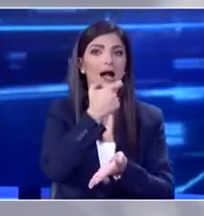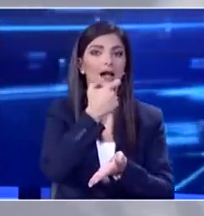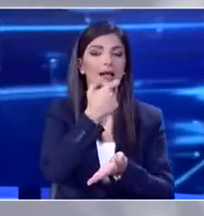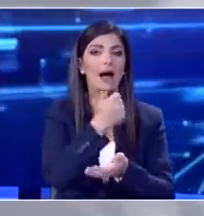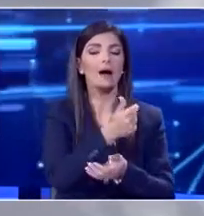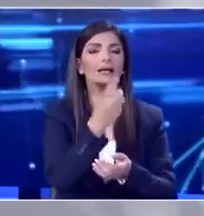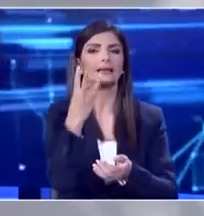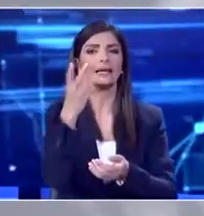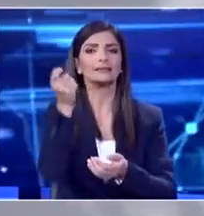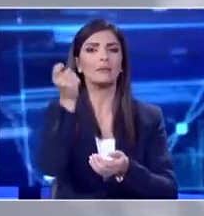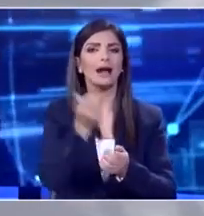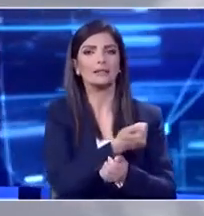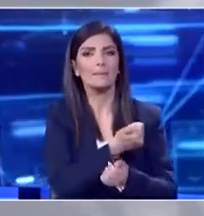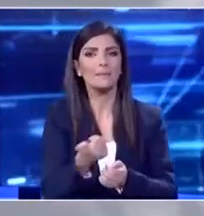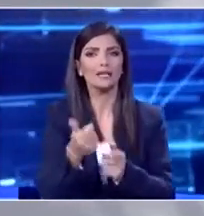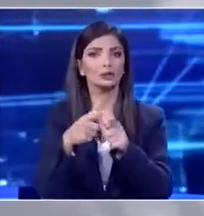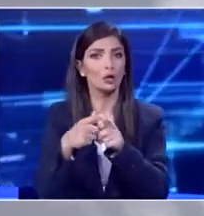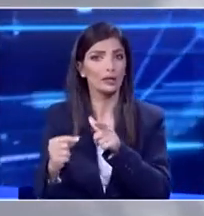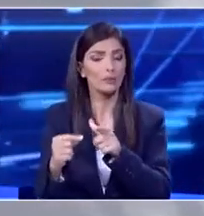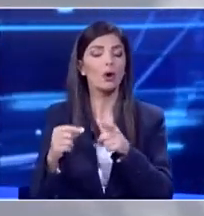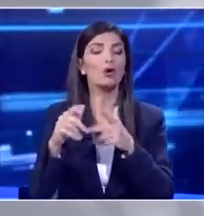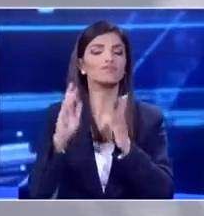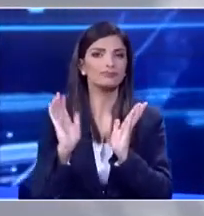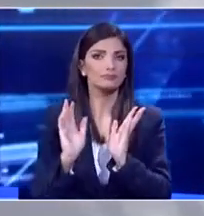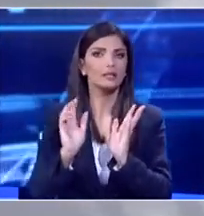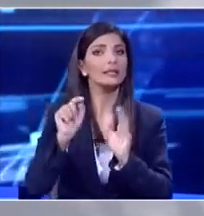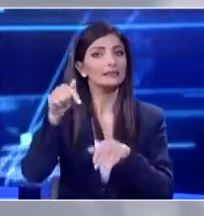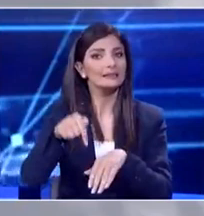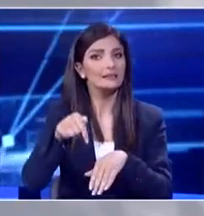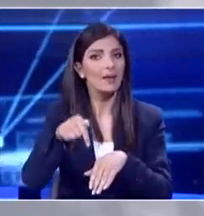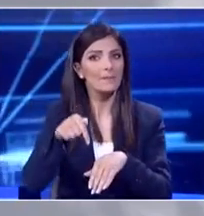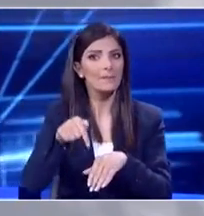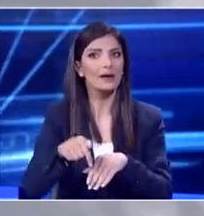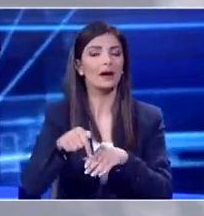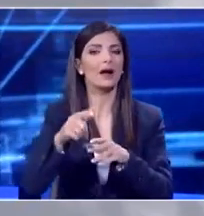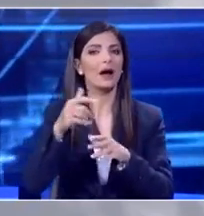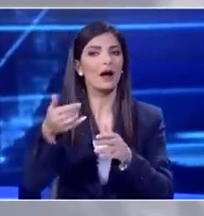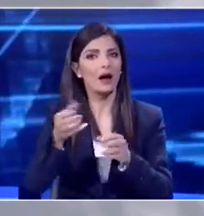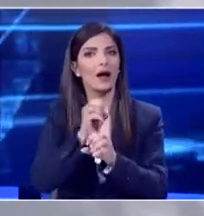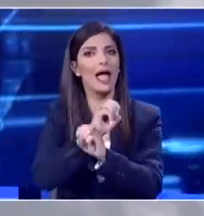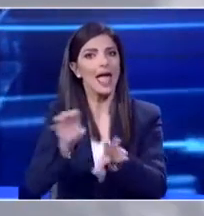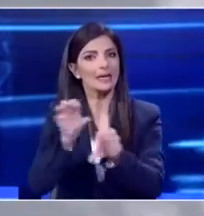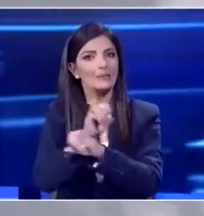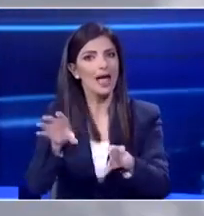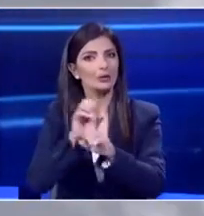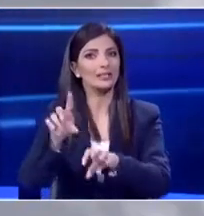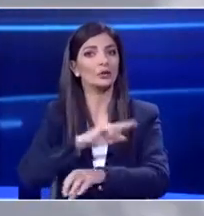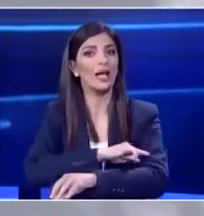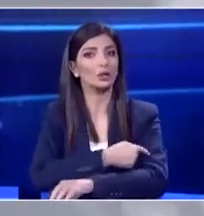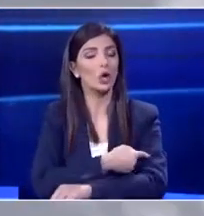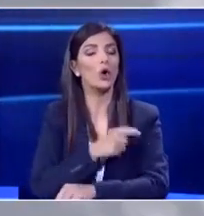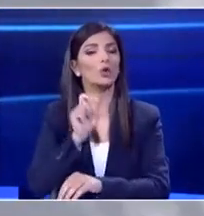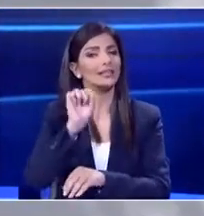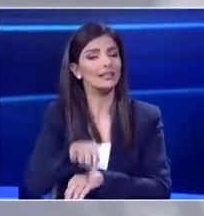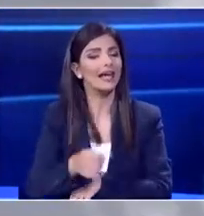και σήμερα μάλλον επικοινώνησε με ιατρικούς λειτουργούς ότι